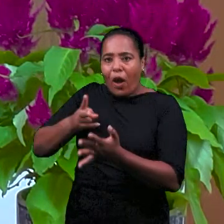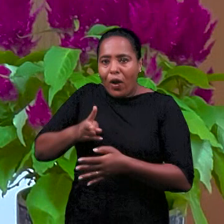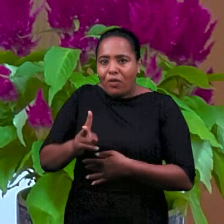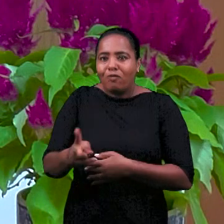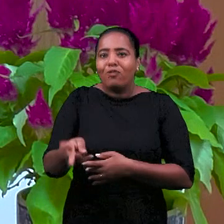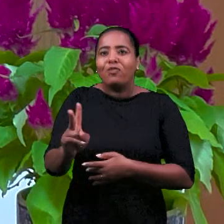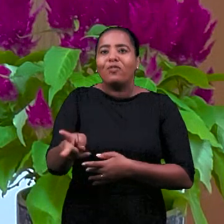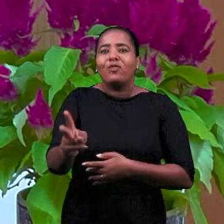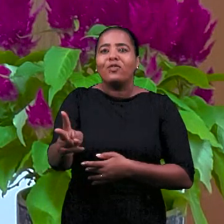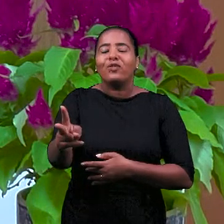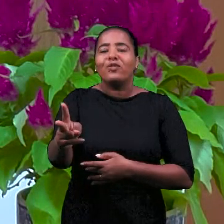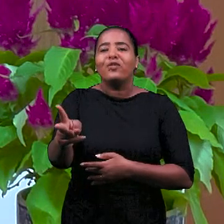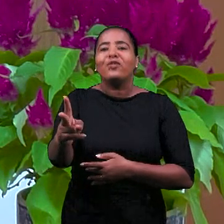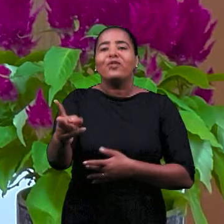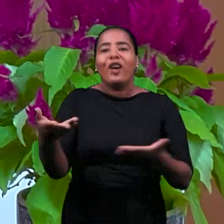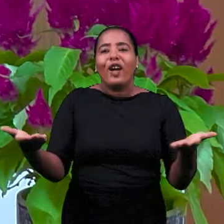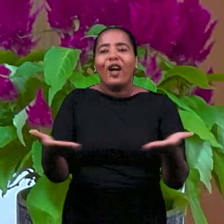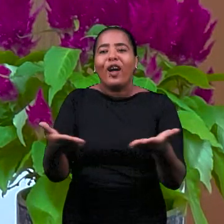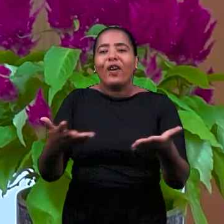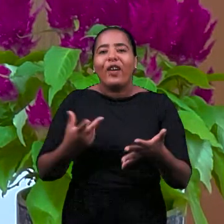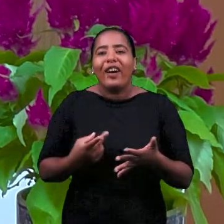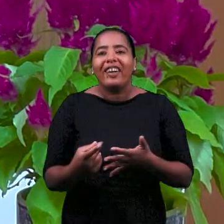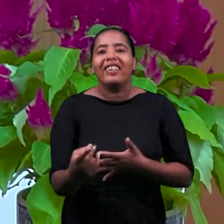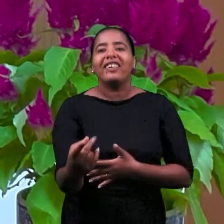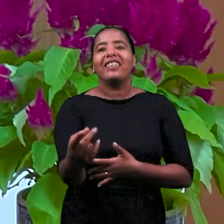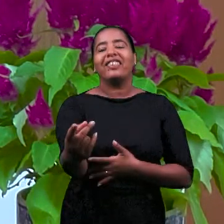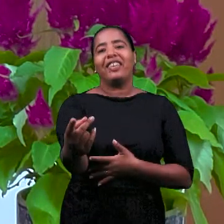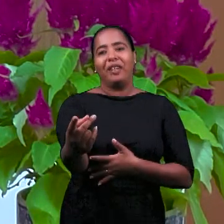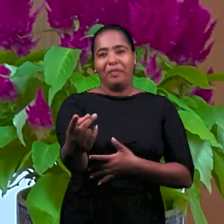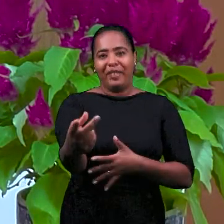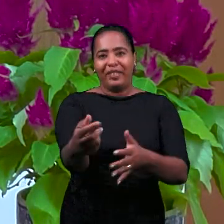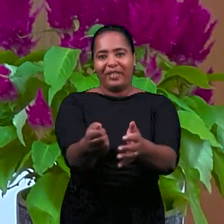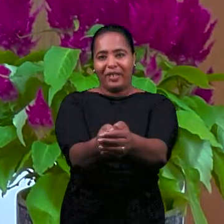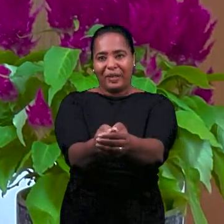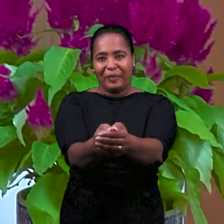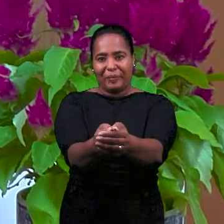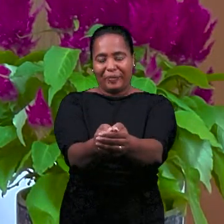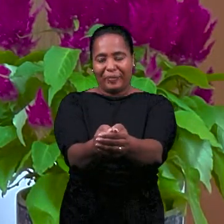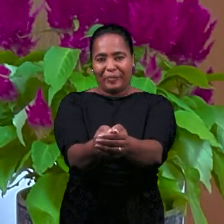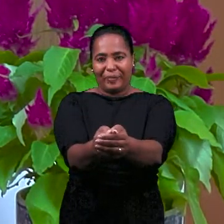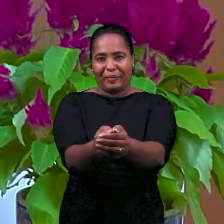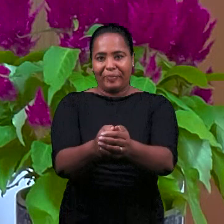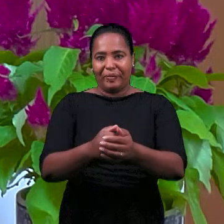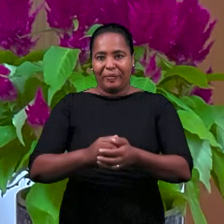пребудет сегодня, сейчас с вами и во веки. Аминь.